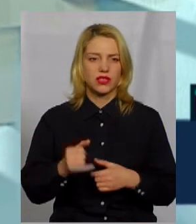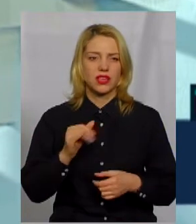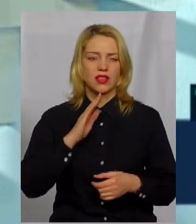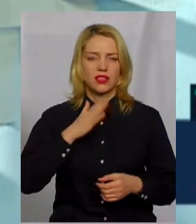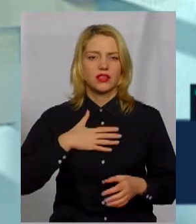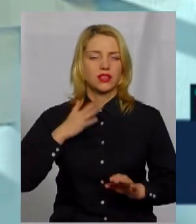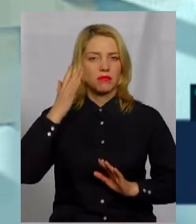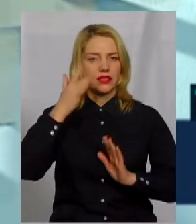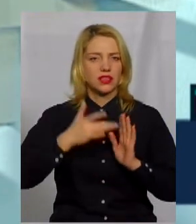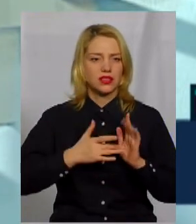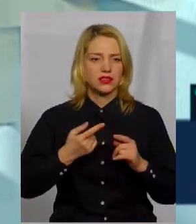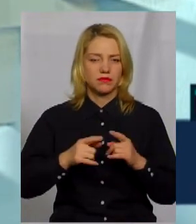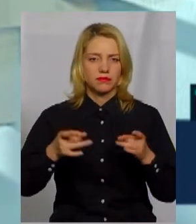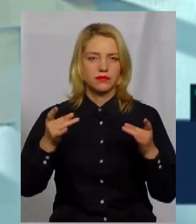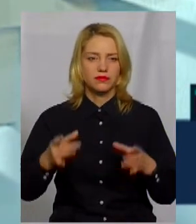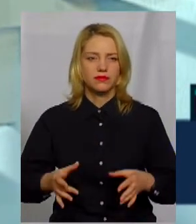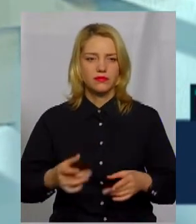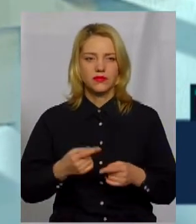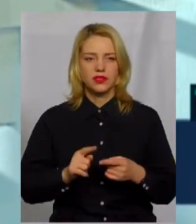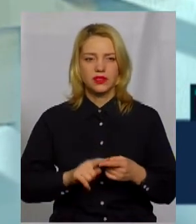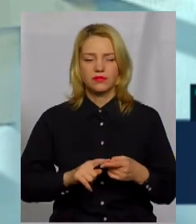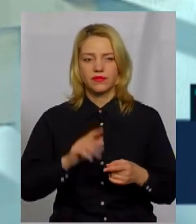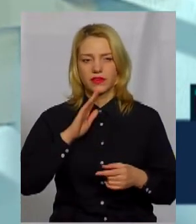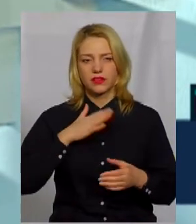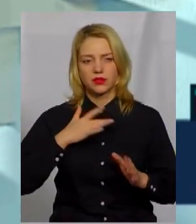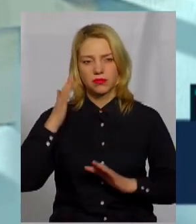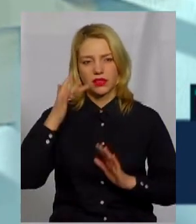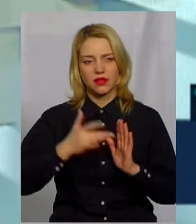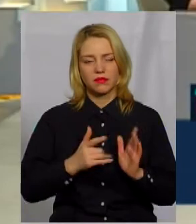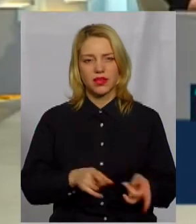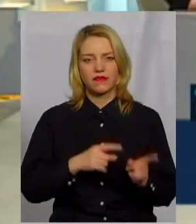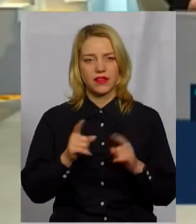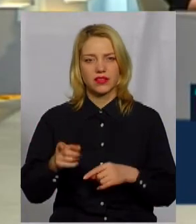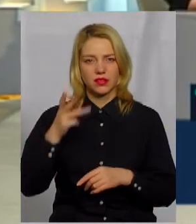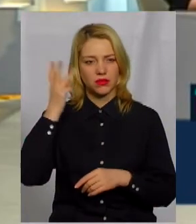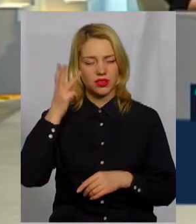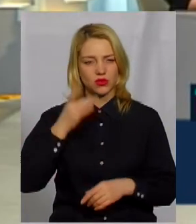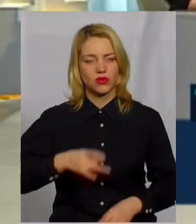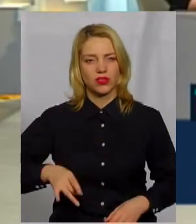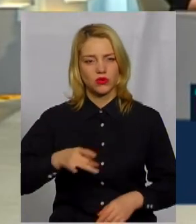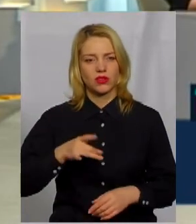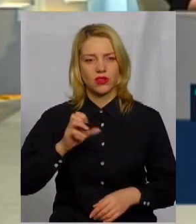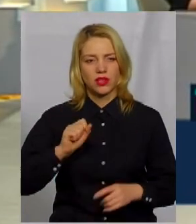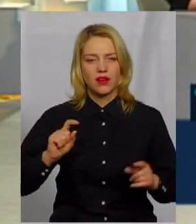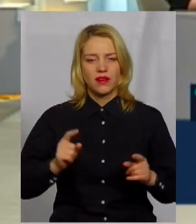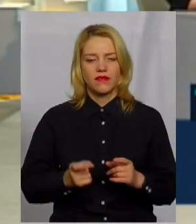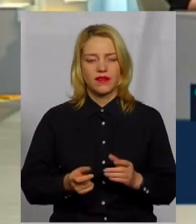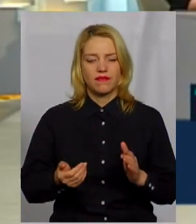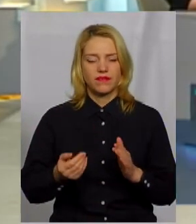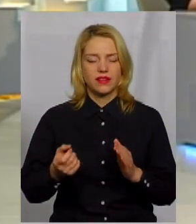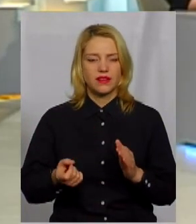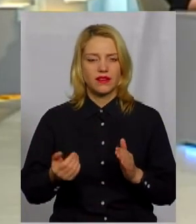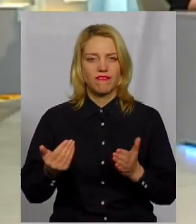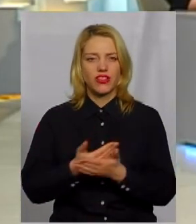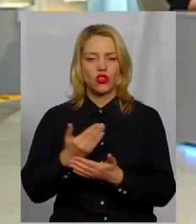наша мета, вона проста та амбітна. Тобто, наша мета – це переведення Хмельницького регіону на відновлення джерела енергії